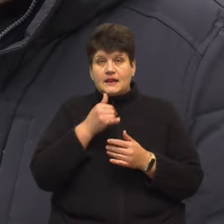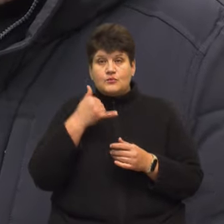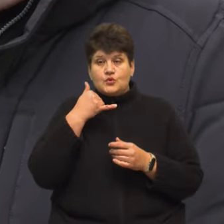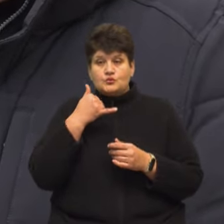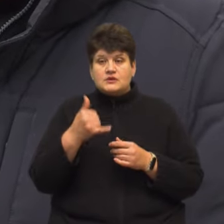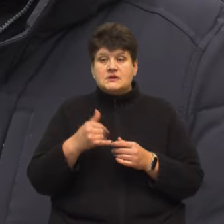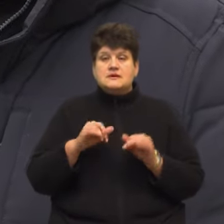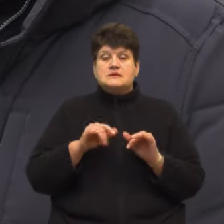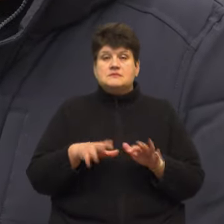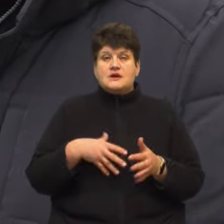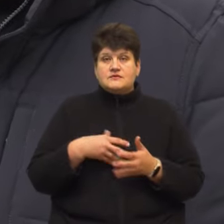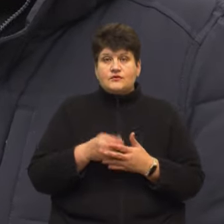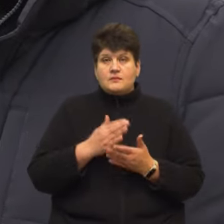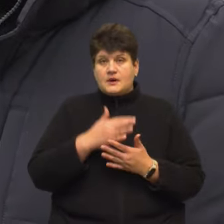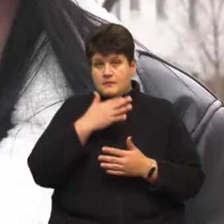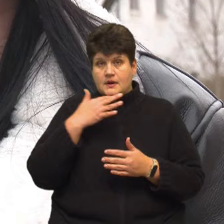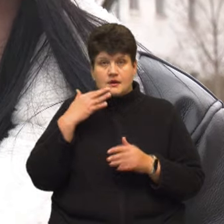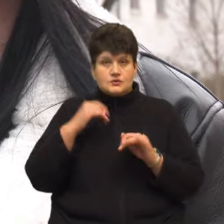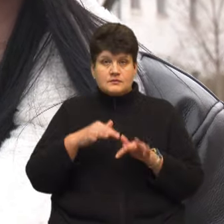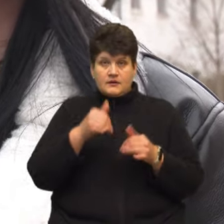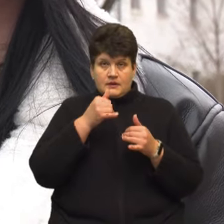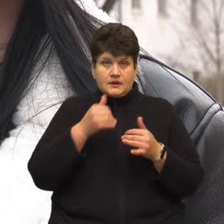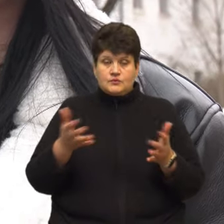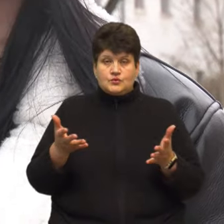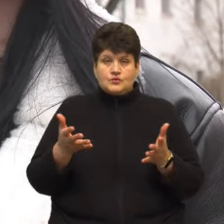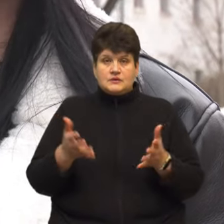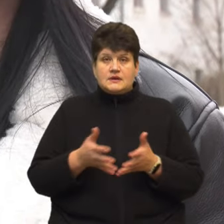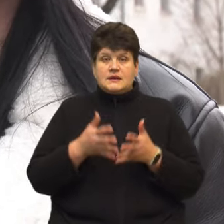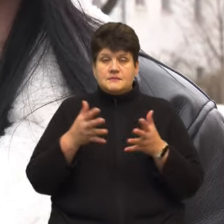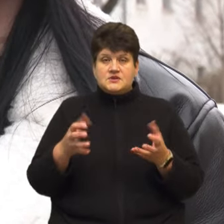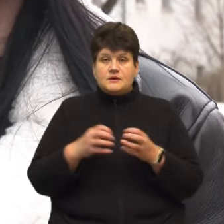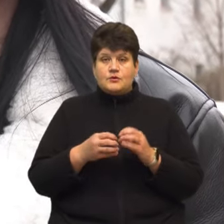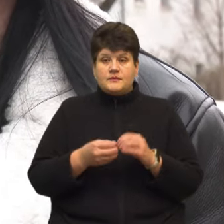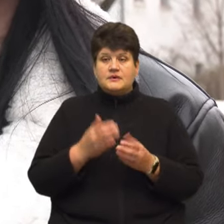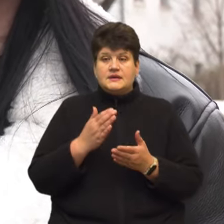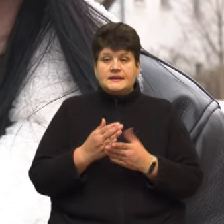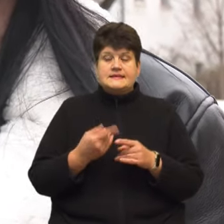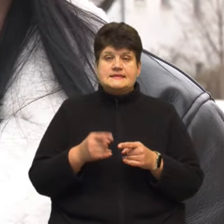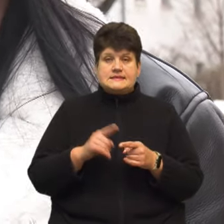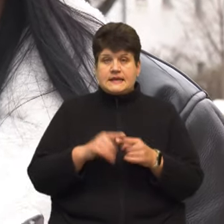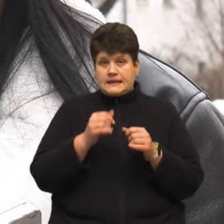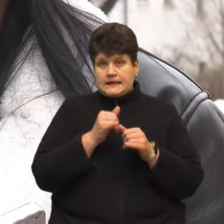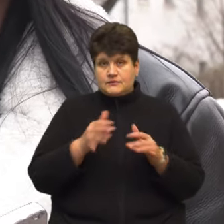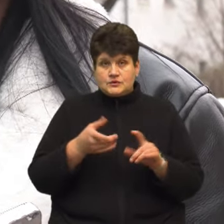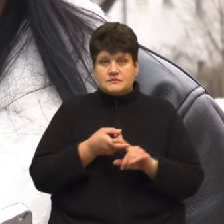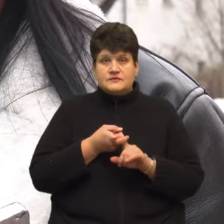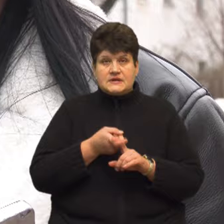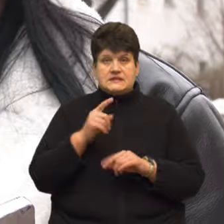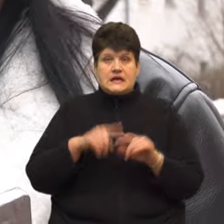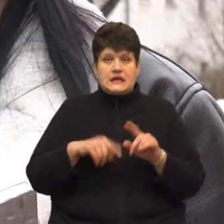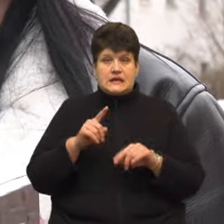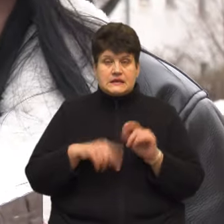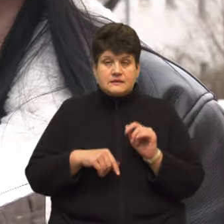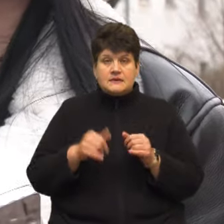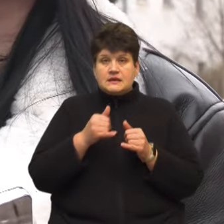своїх. Я маю багато справ, і не можу. Найбільше проблем, з якою я стикнулася, це неможливість зв'язатися з рідними і